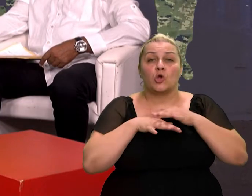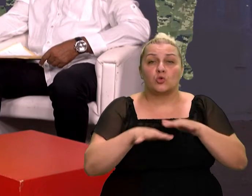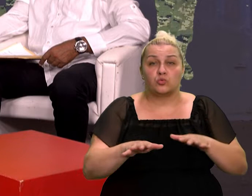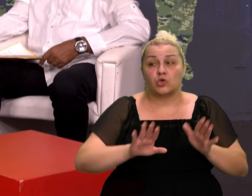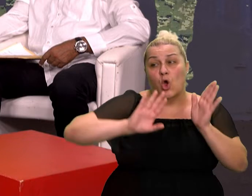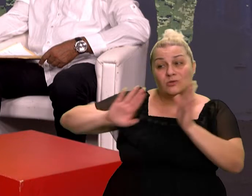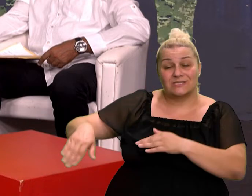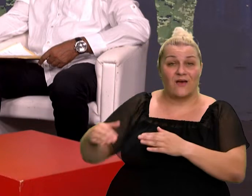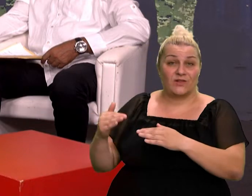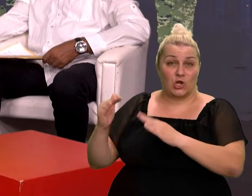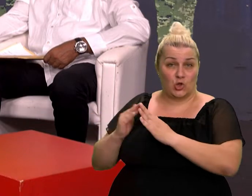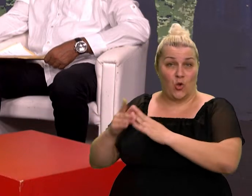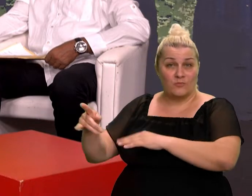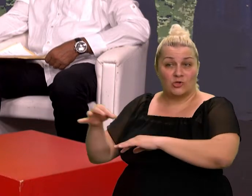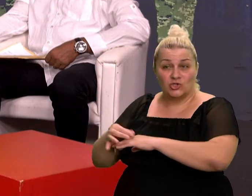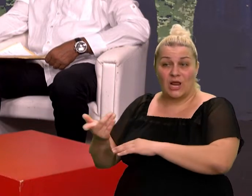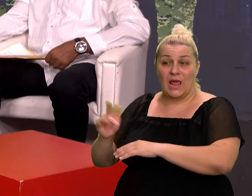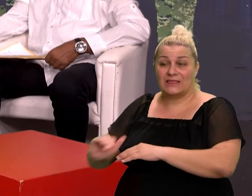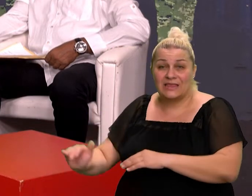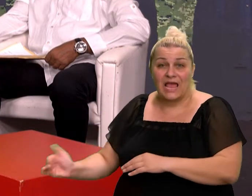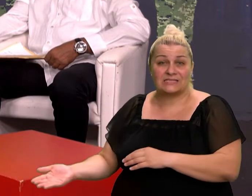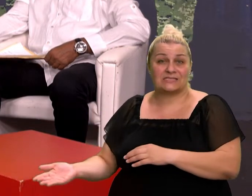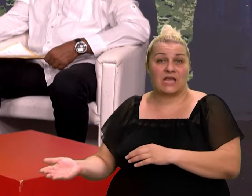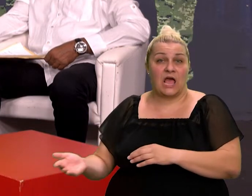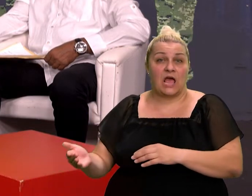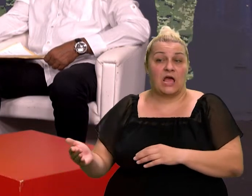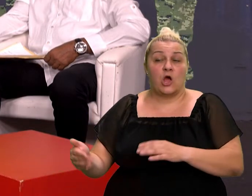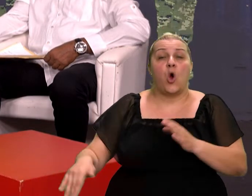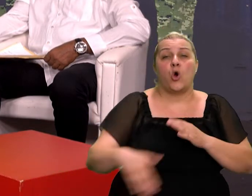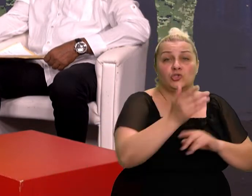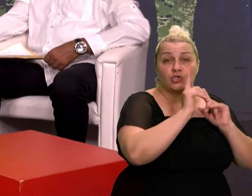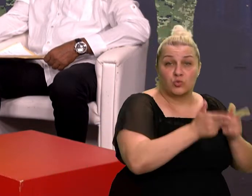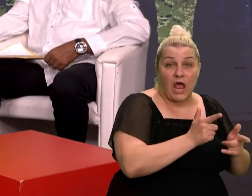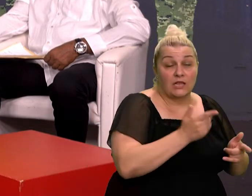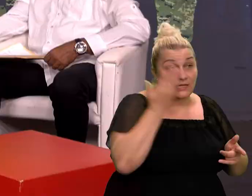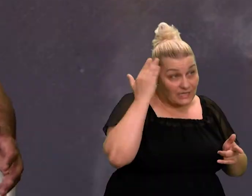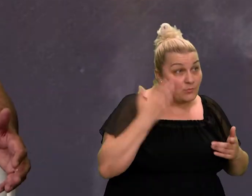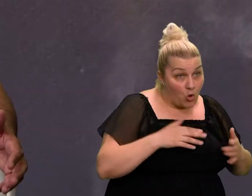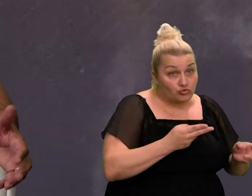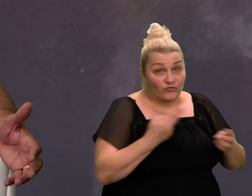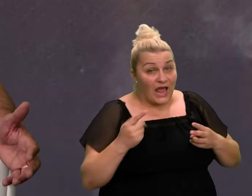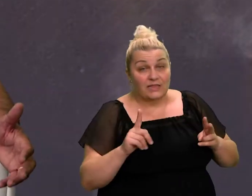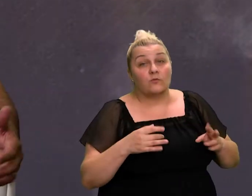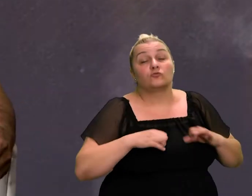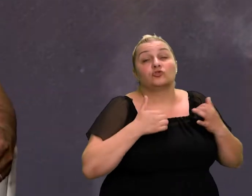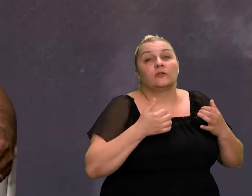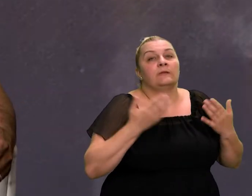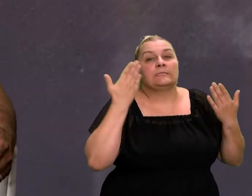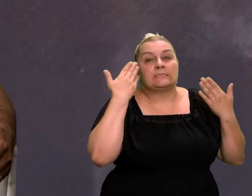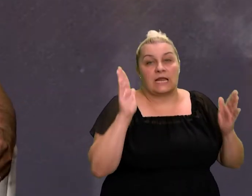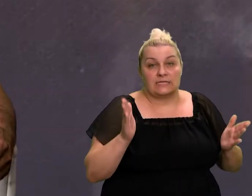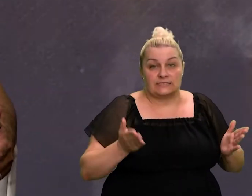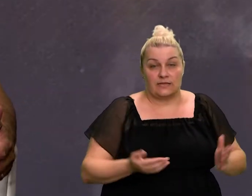ostavili ženu, djecu, otišli su urat i pitanje je, da li ćeš se vratiti, kako će u